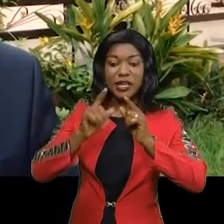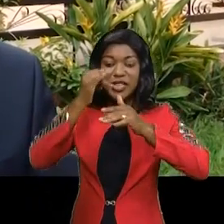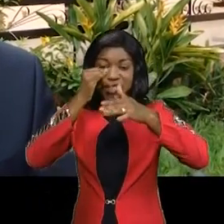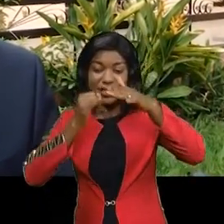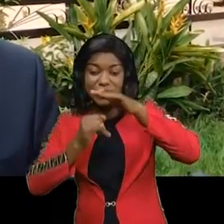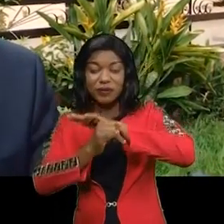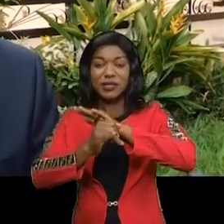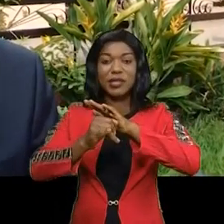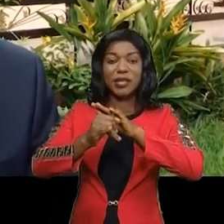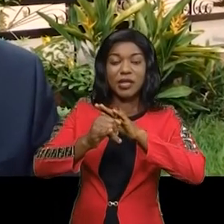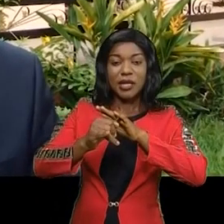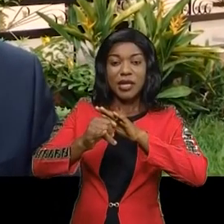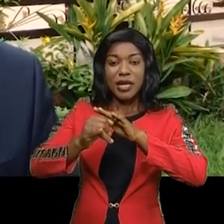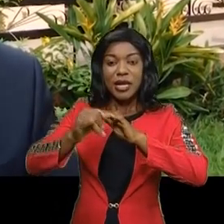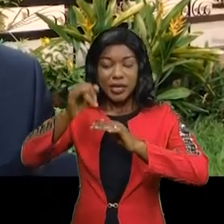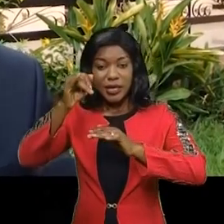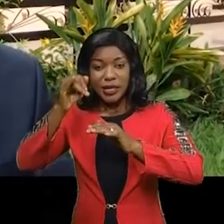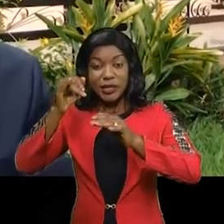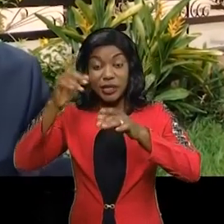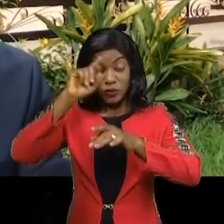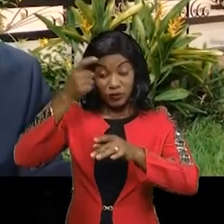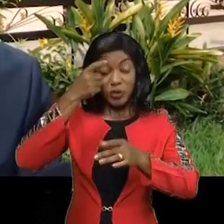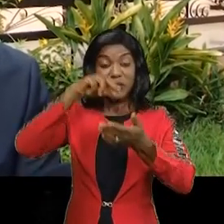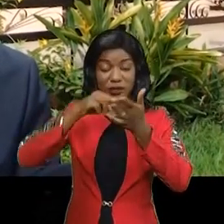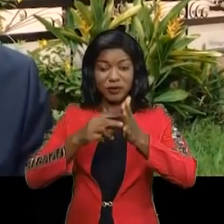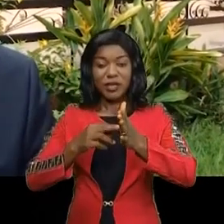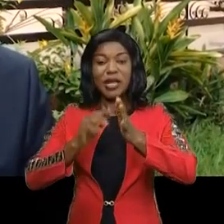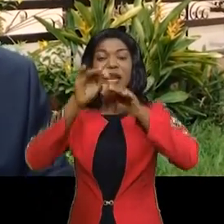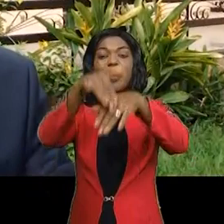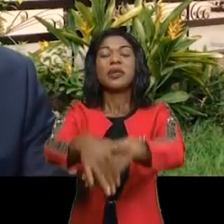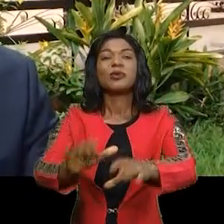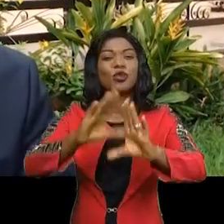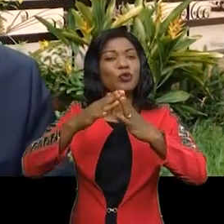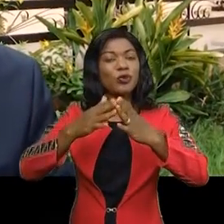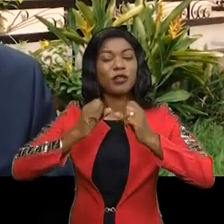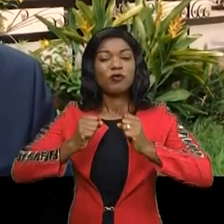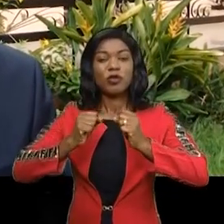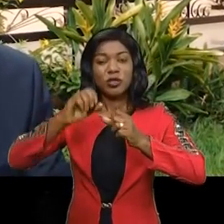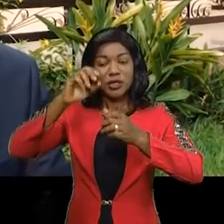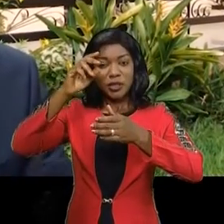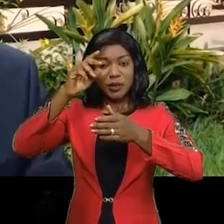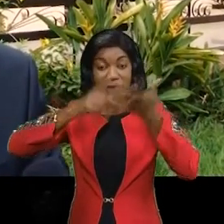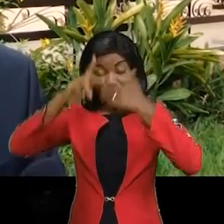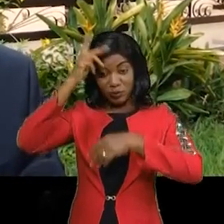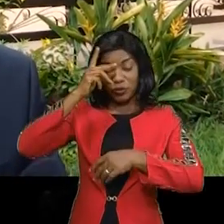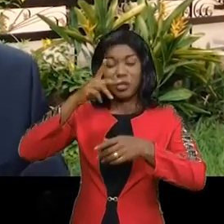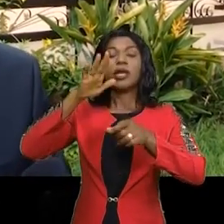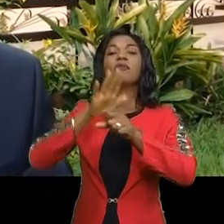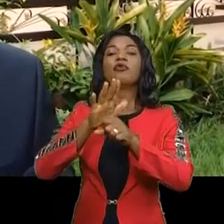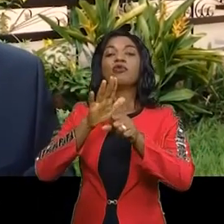parle de géopolitique, on parle de la participation de toutes les forces politiques. Et aujourd'hui, nous en avons plusieurs qui ont adhéré